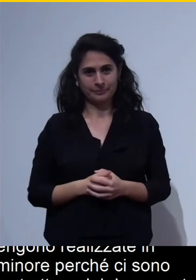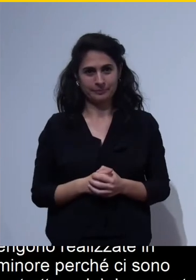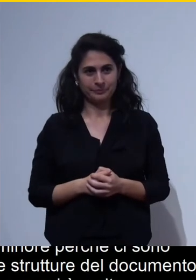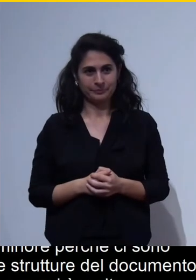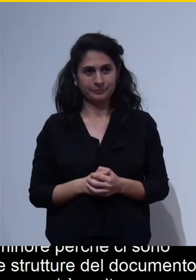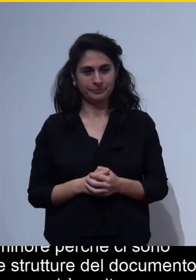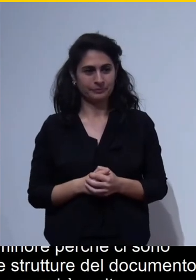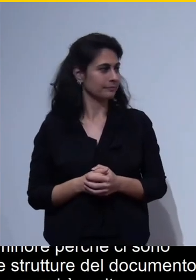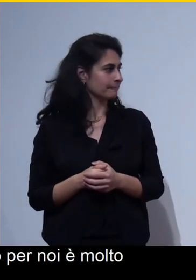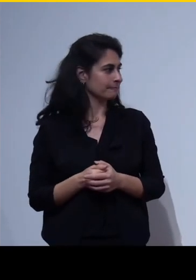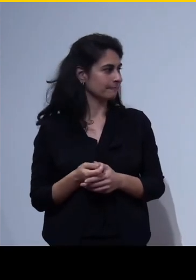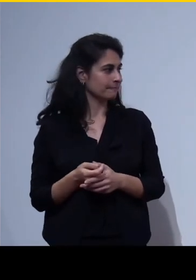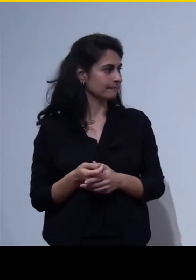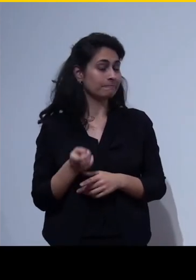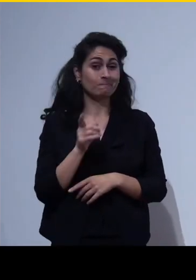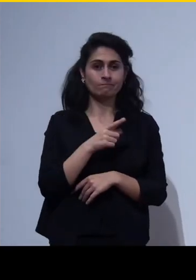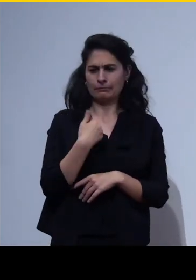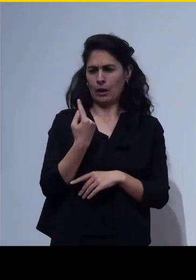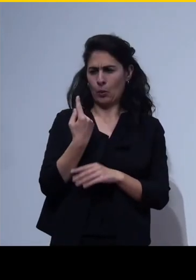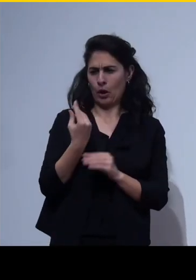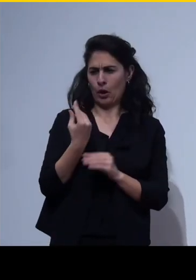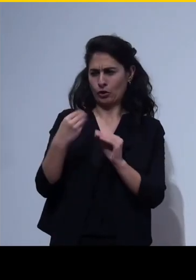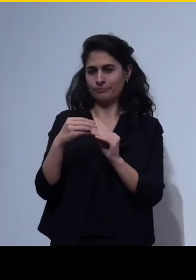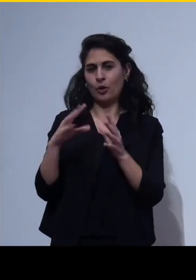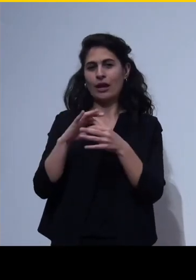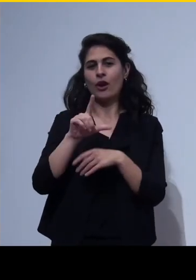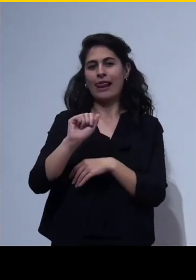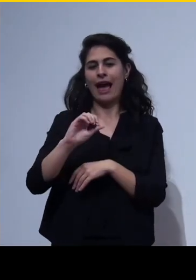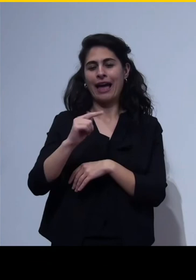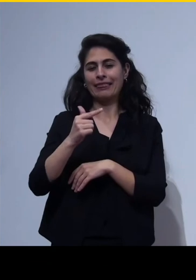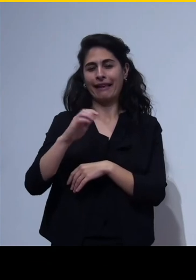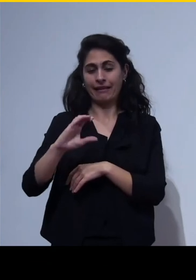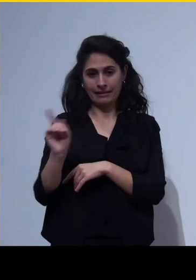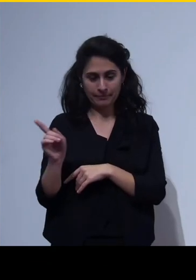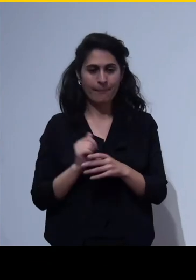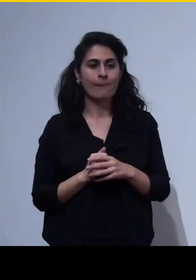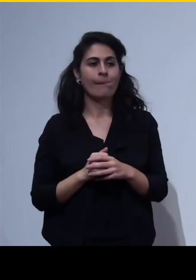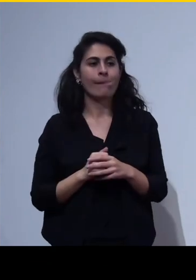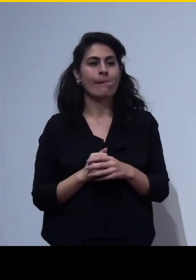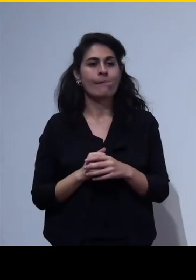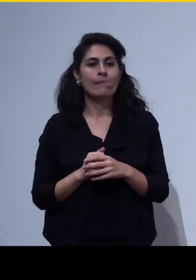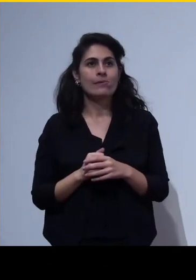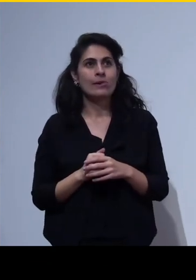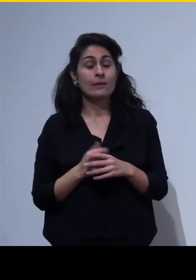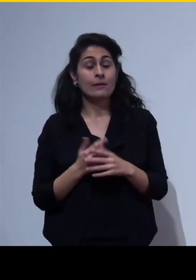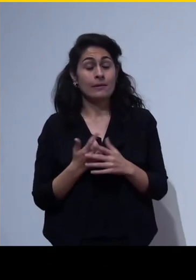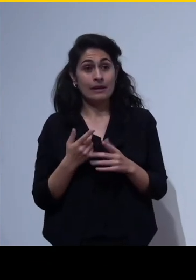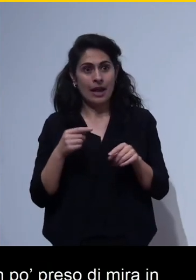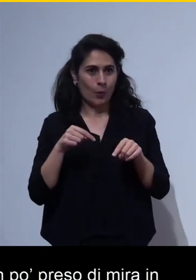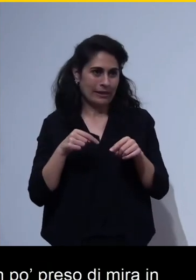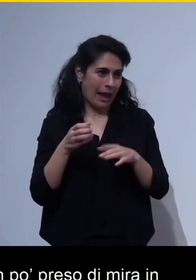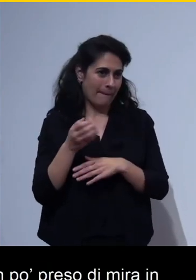aggiungo giusto una cosa a quella che ha detto Sauro sull'Atec che abbiamo un pochettino preso di mira in questa presentazione